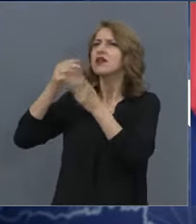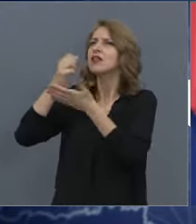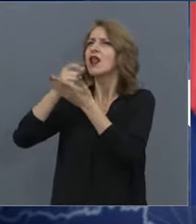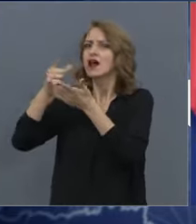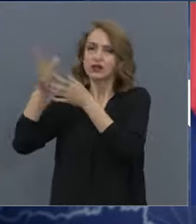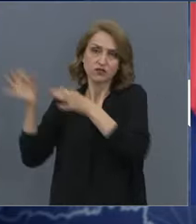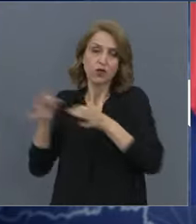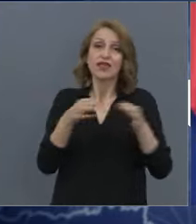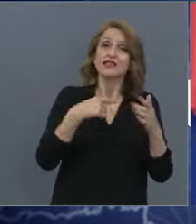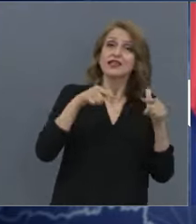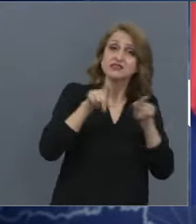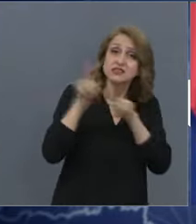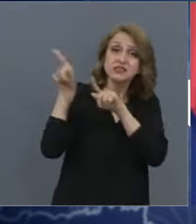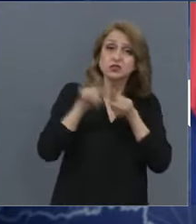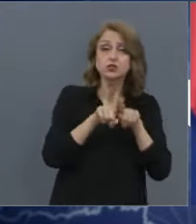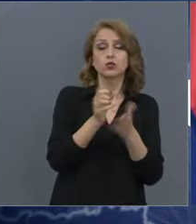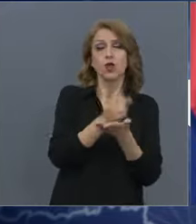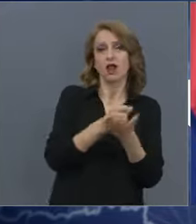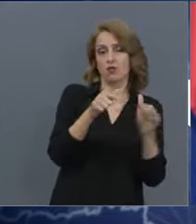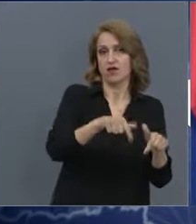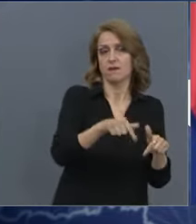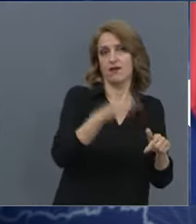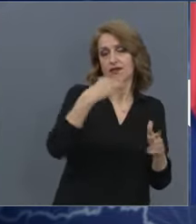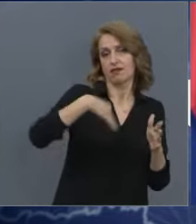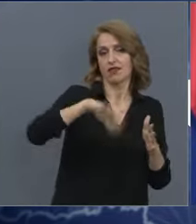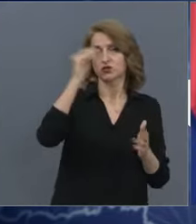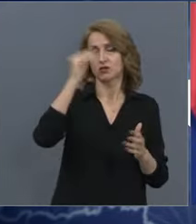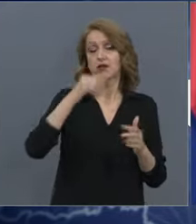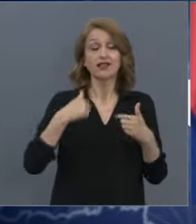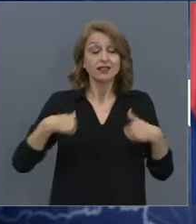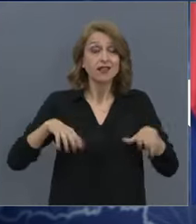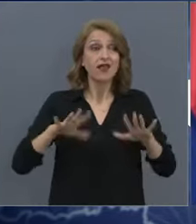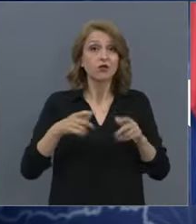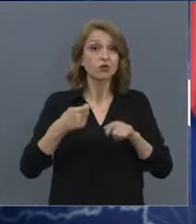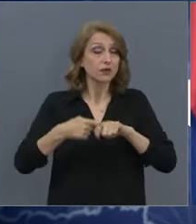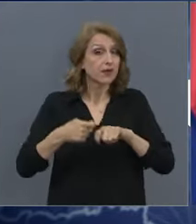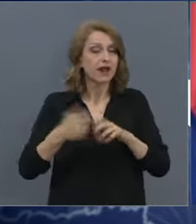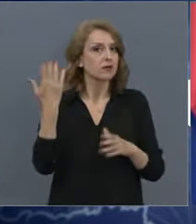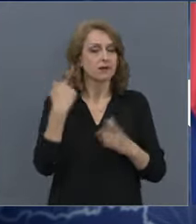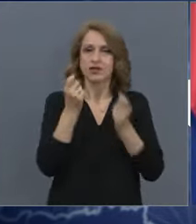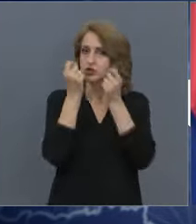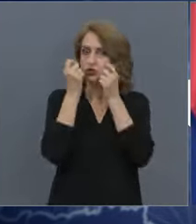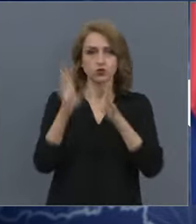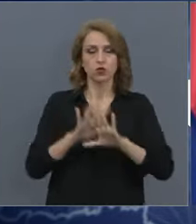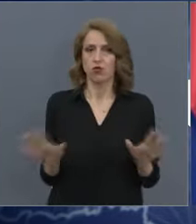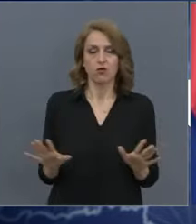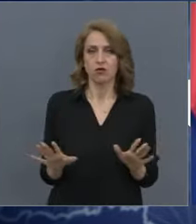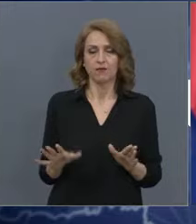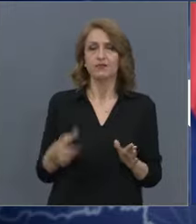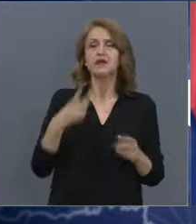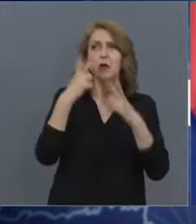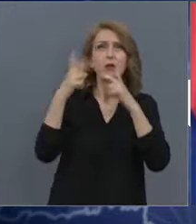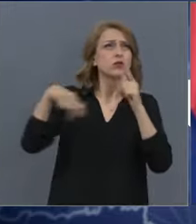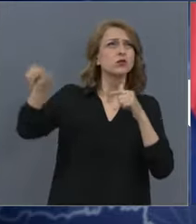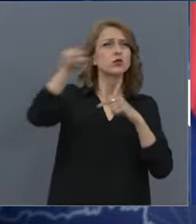приписвам заслуги, но това, което правихме, беше чудо. И никой друг колега не успя да го направи в света.